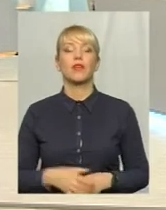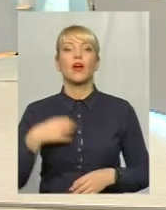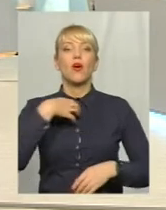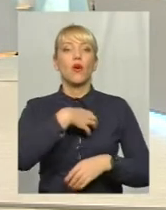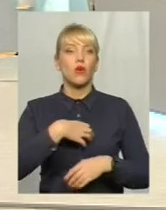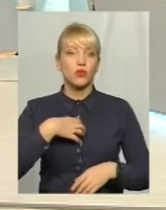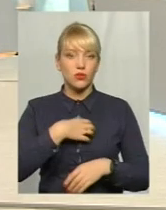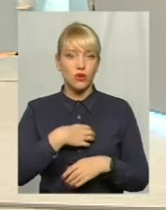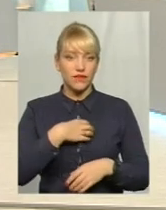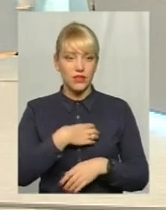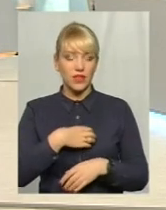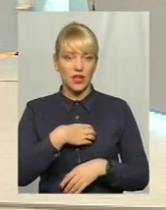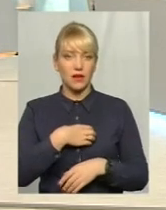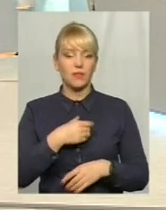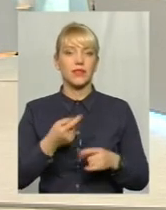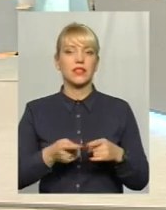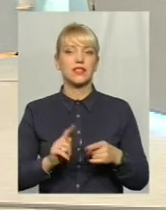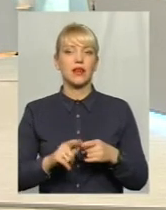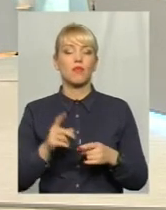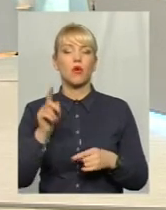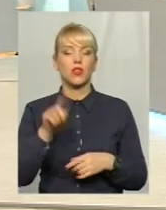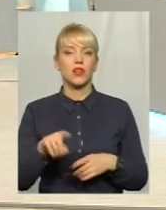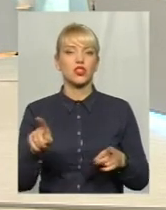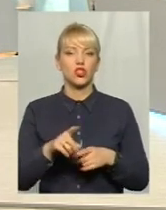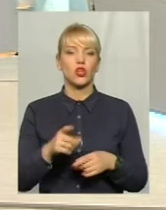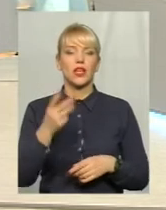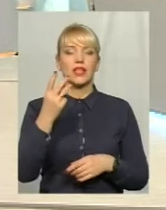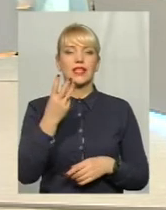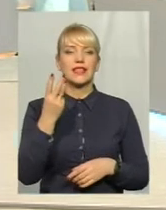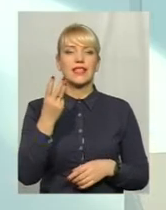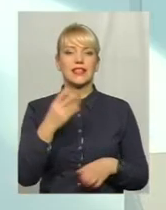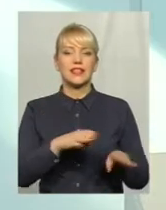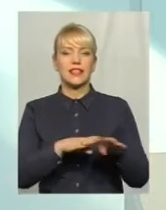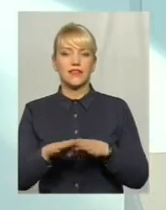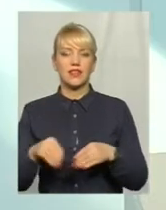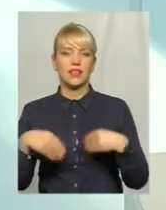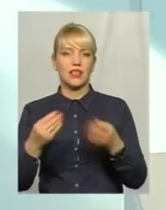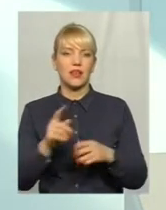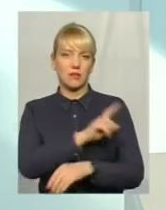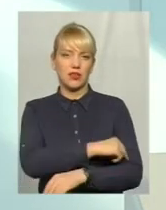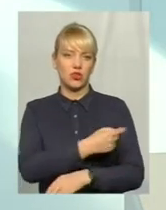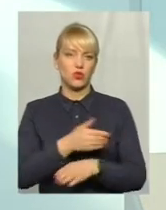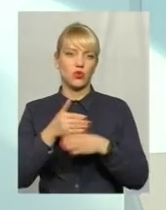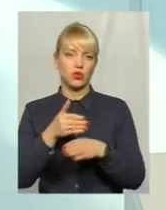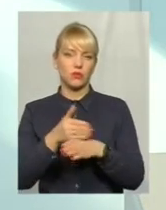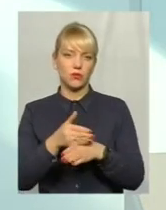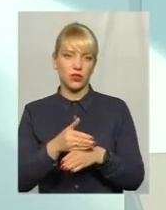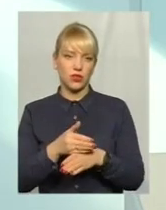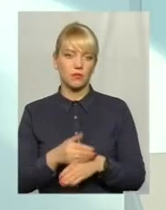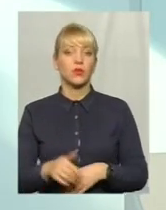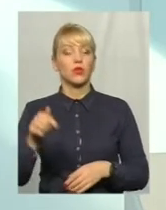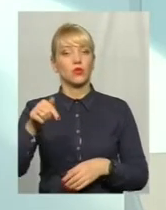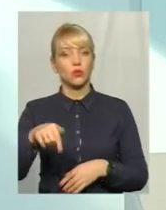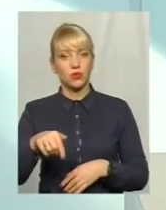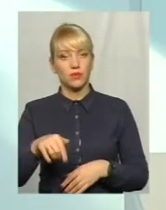Основні аргументи, це все-таки про те, що це третинний рівень надання медичної допомоги. Тут